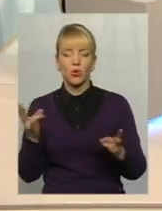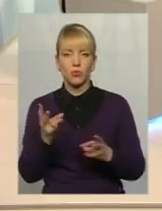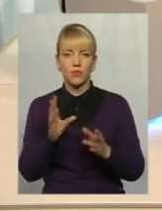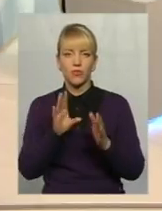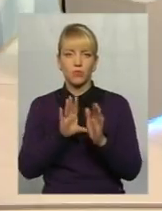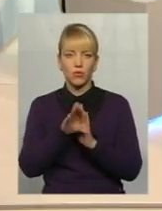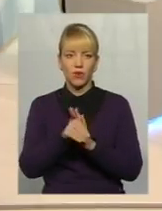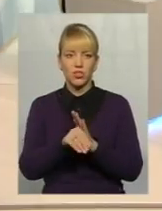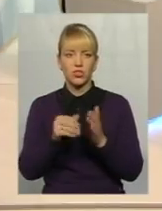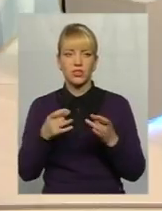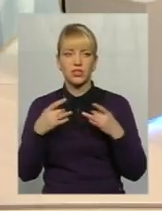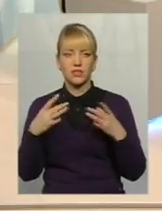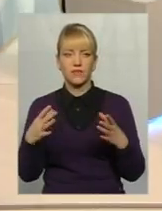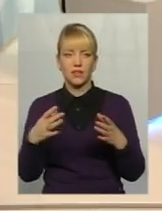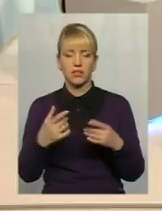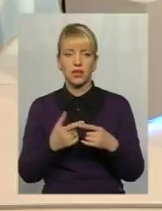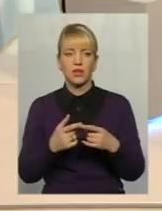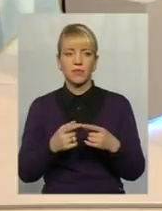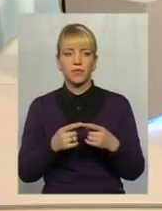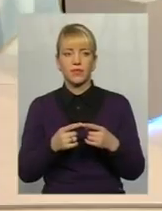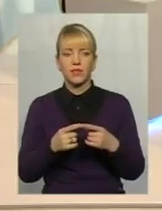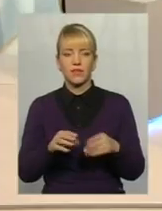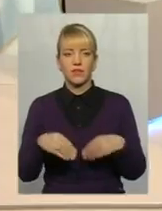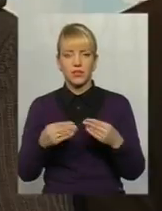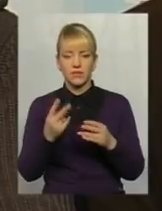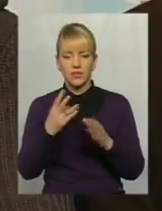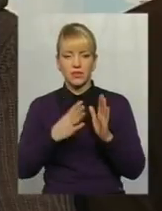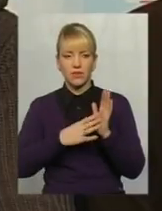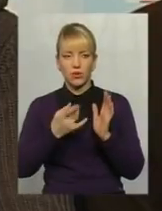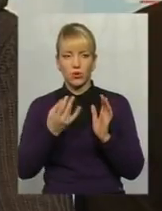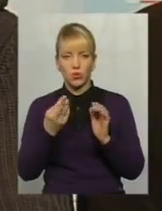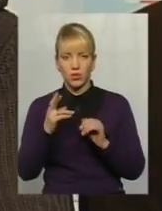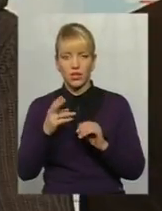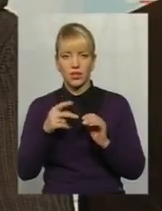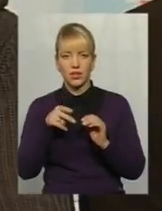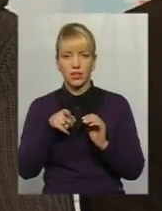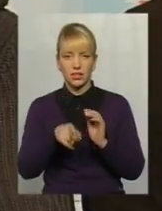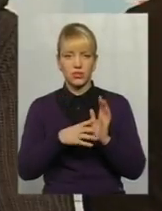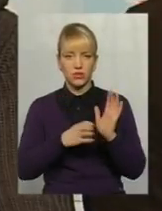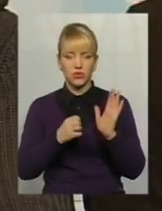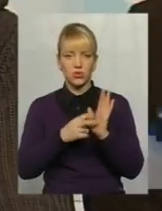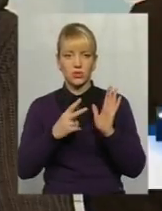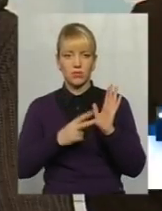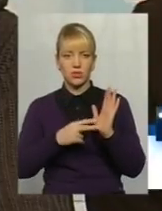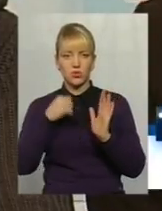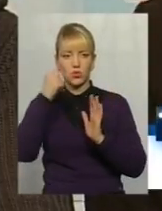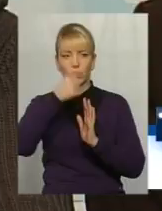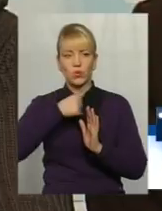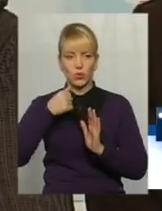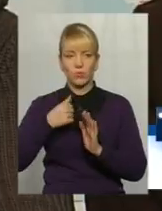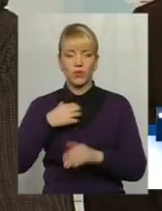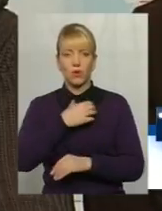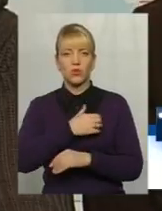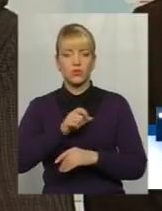всебічне сприяння організації масових торжеств і відовищ, виданий 29 грудня 1917 року. Основним завданням